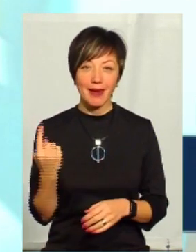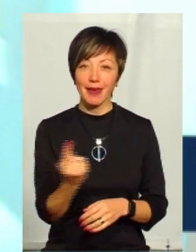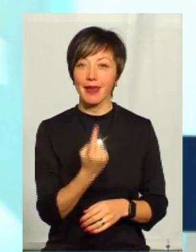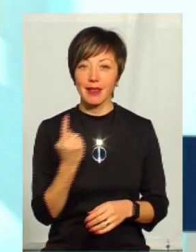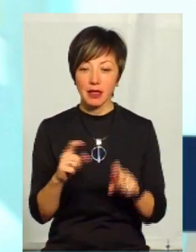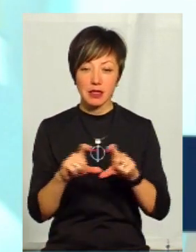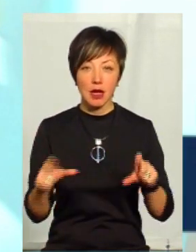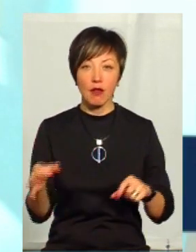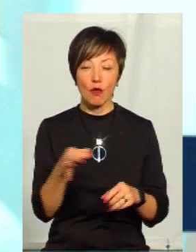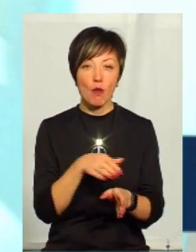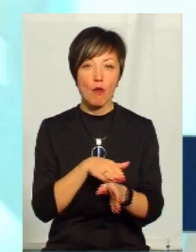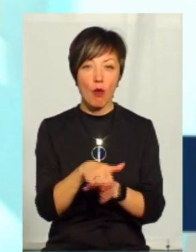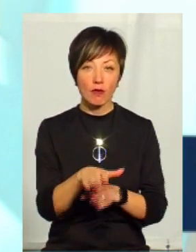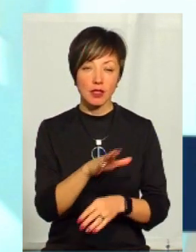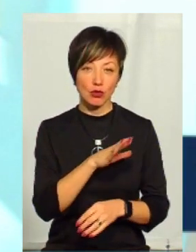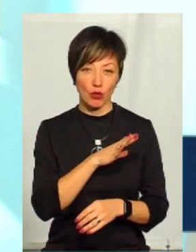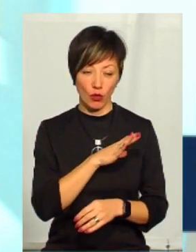області, який повністю був